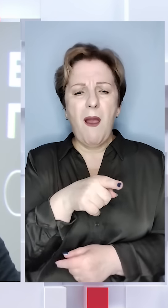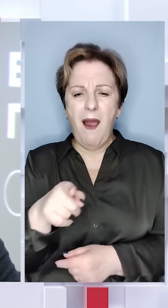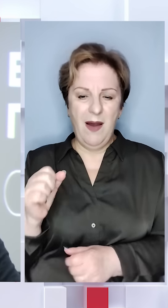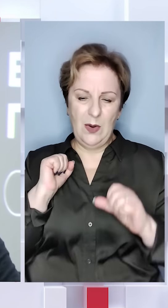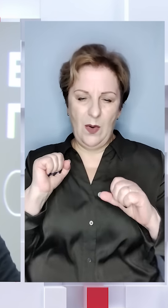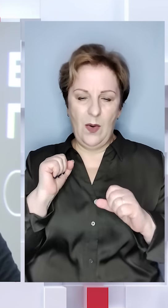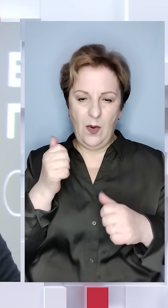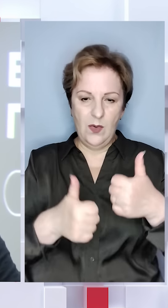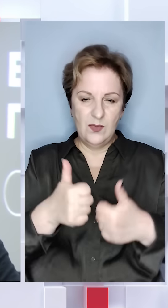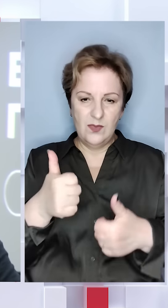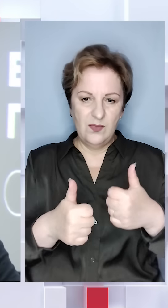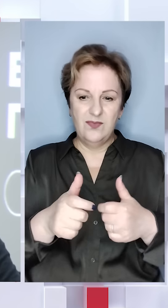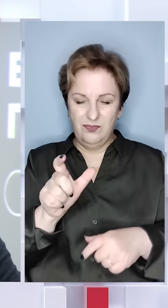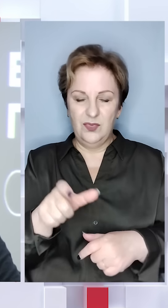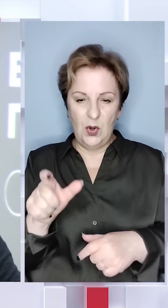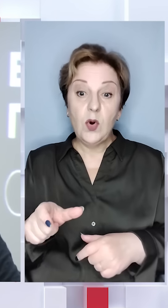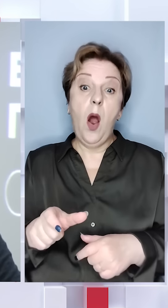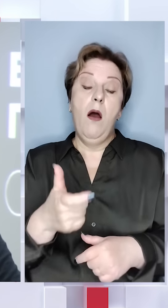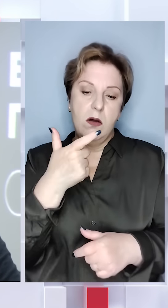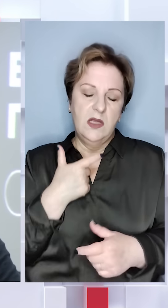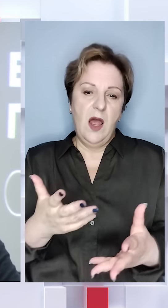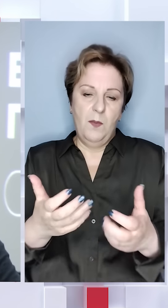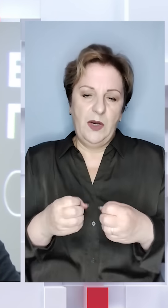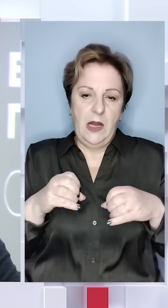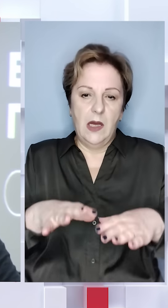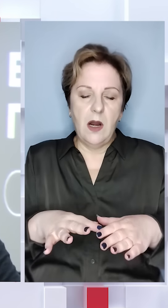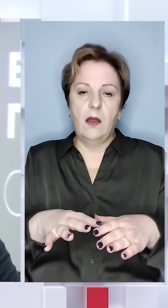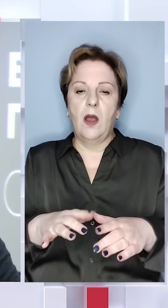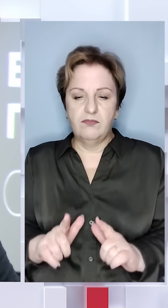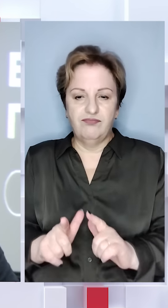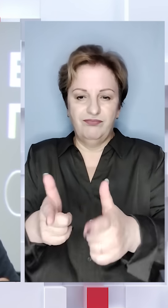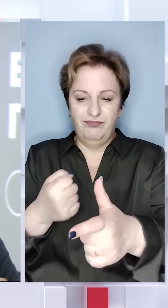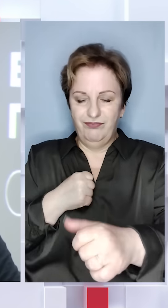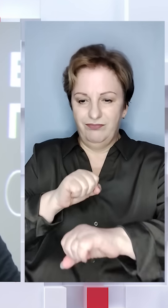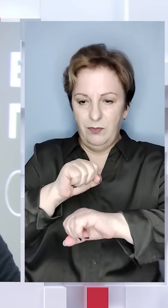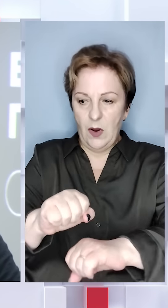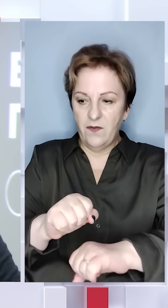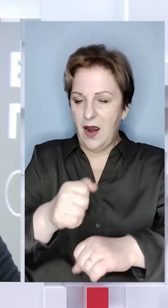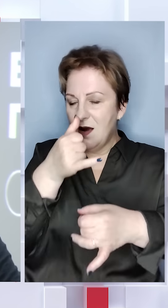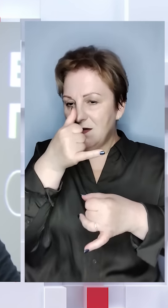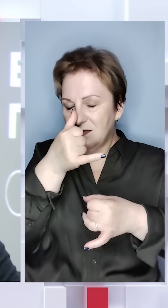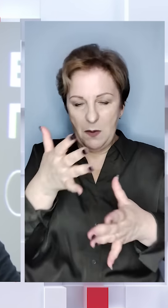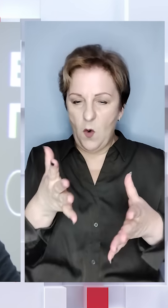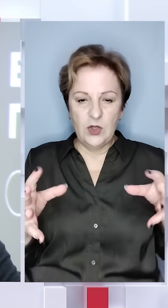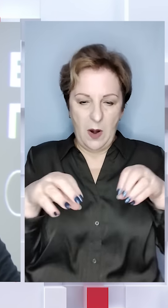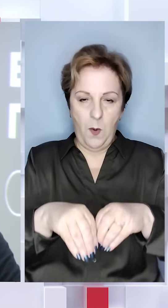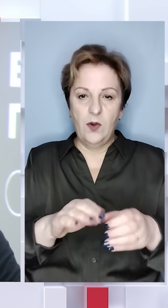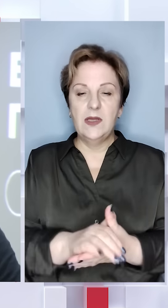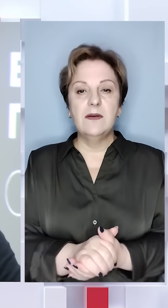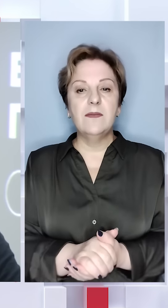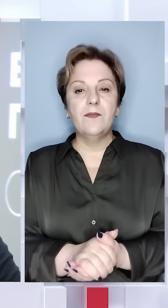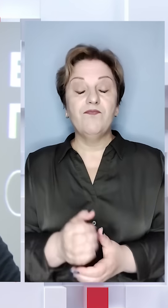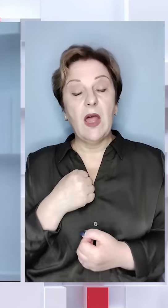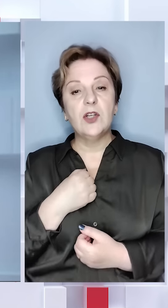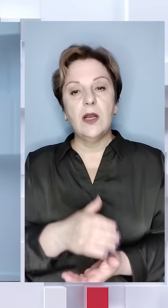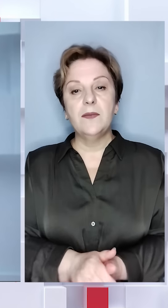людей, які прийняли для себе рішення і піти боронити, розуміло, що це не можна поєднувати. На